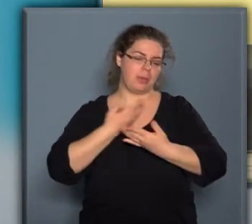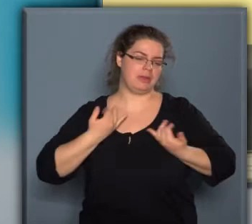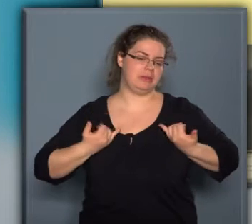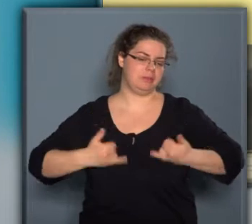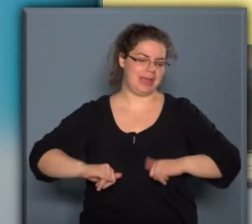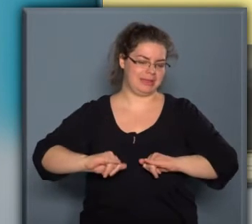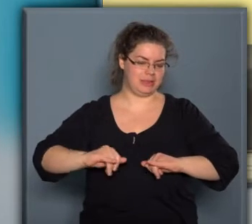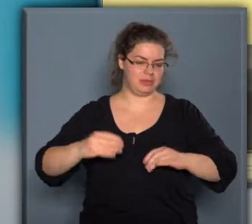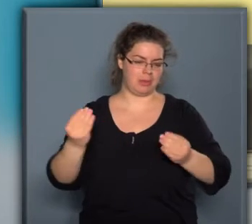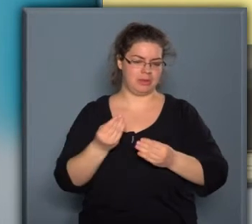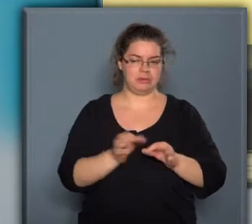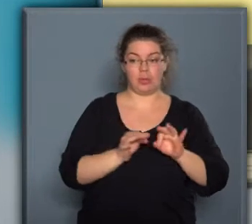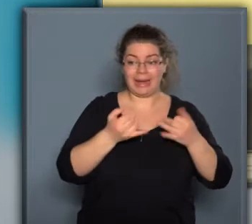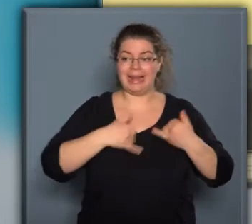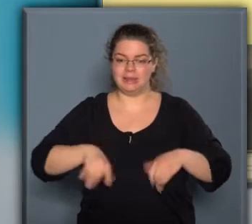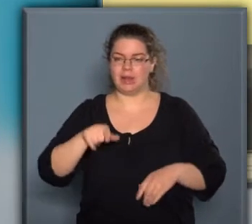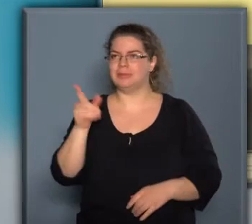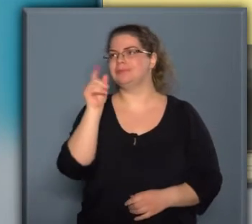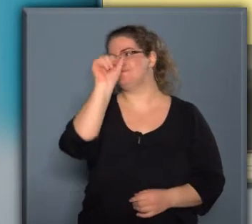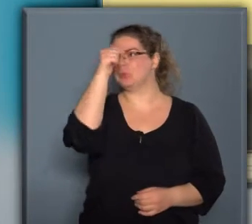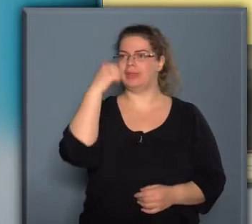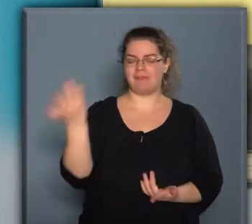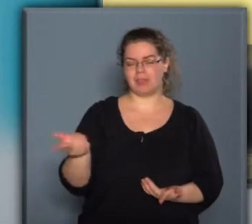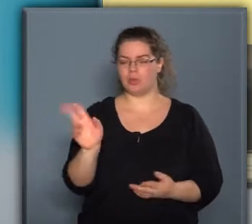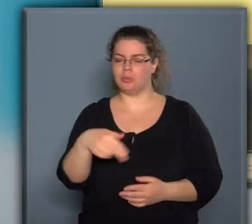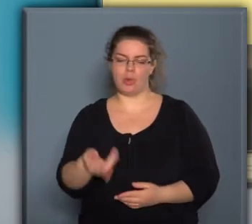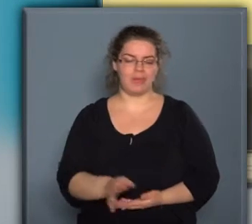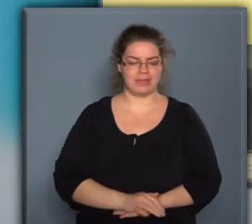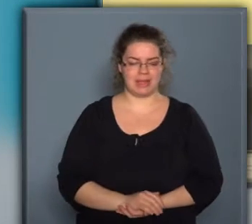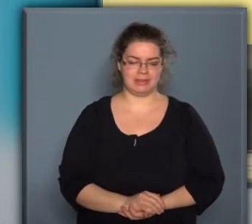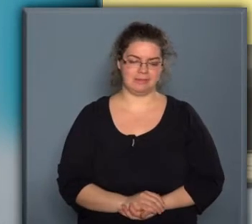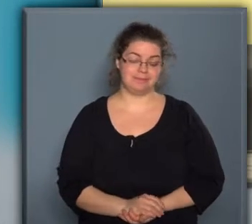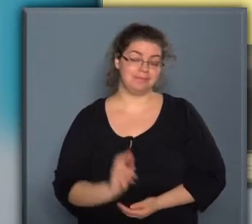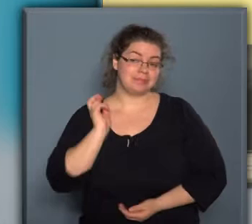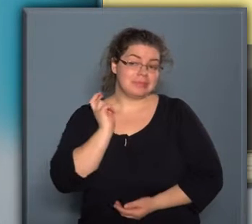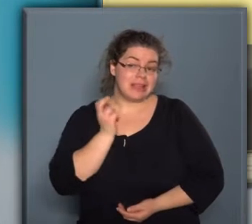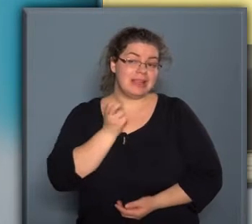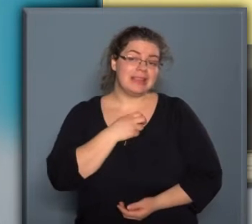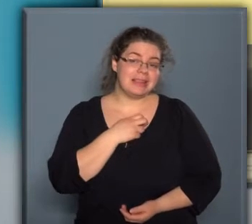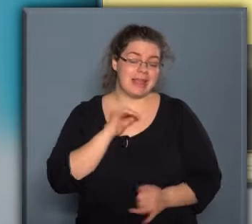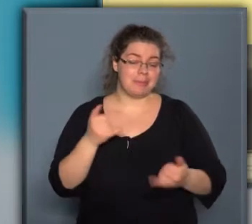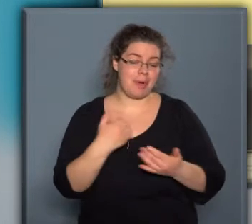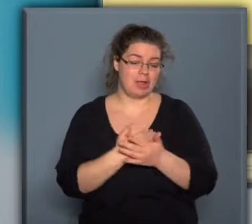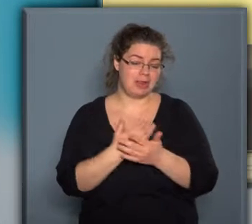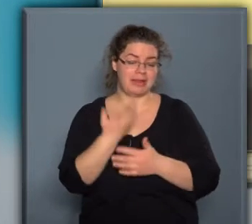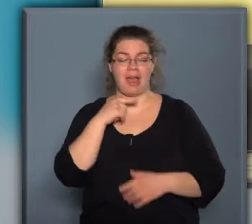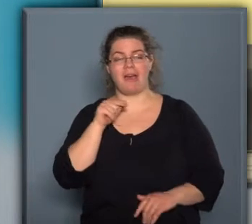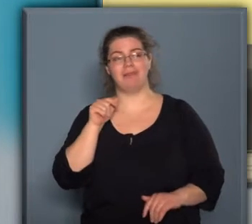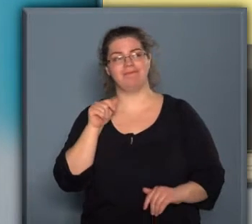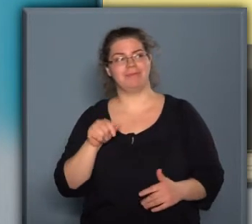beindítson, amitől elindul az, amit úgy nevezünk talán, hogy művészet. Azt hiszem, hogy baj lenne, ha én